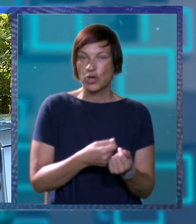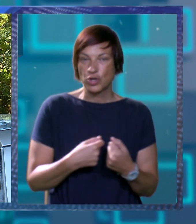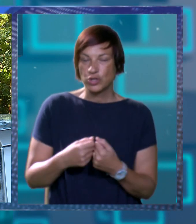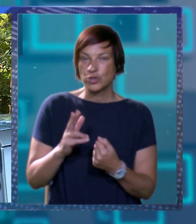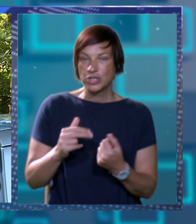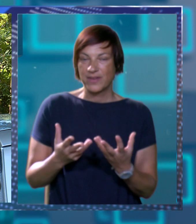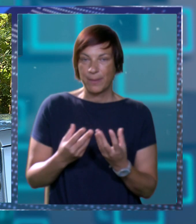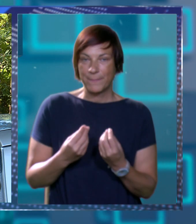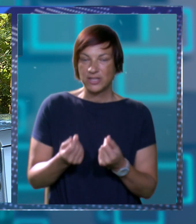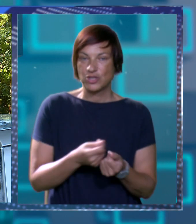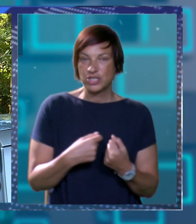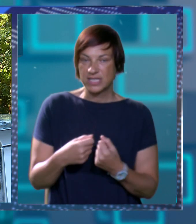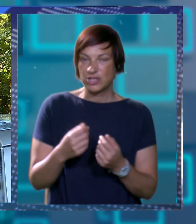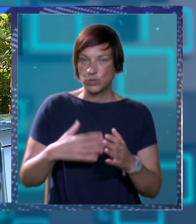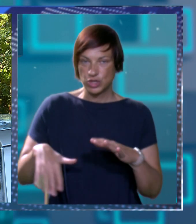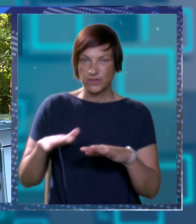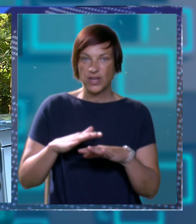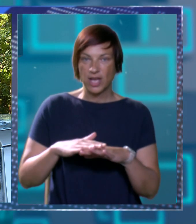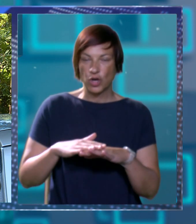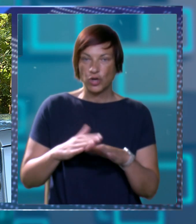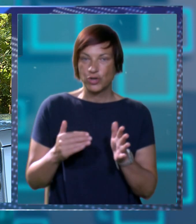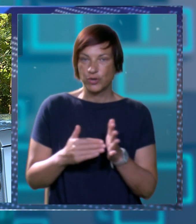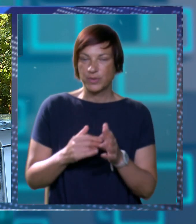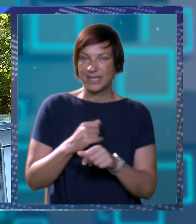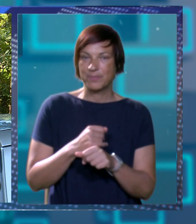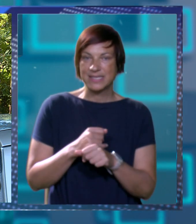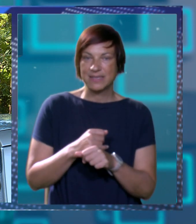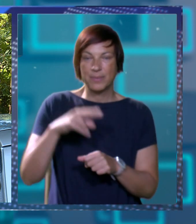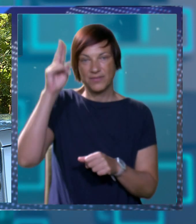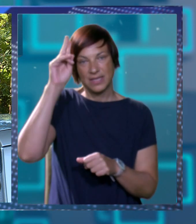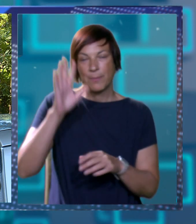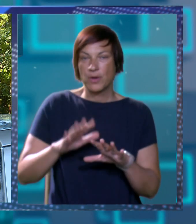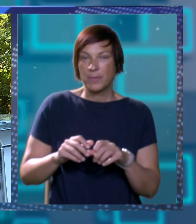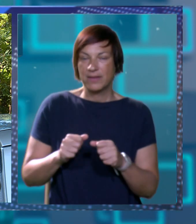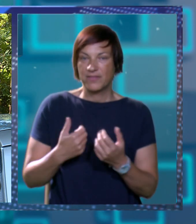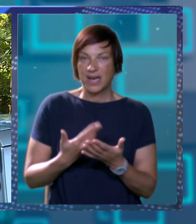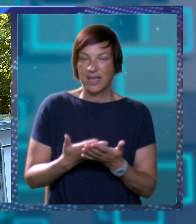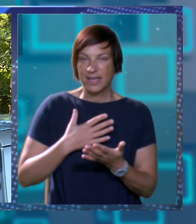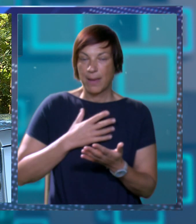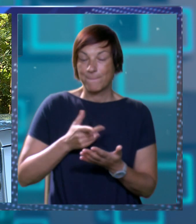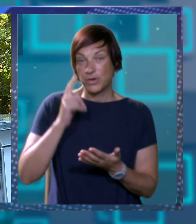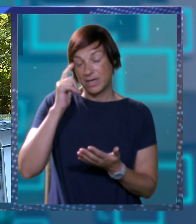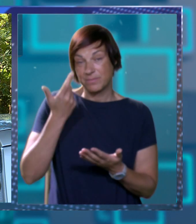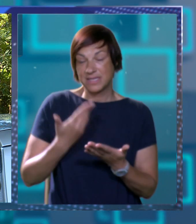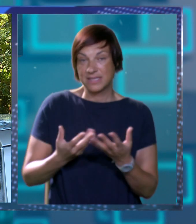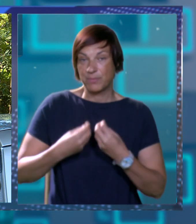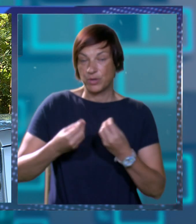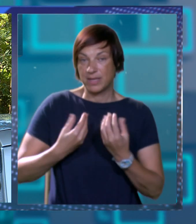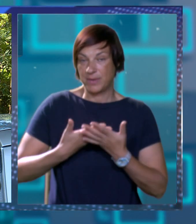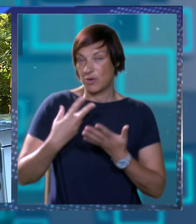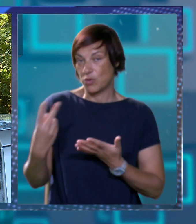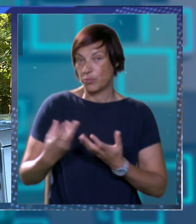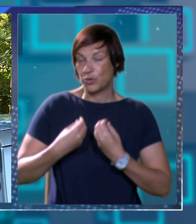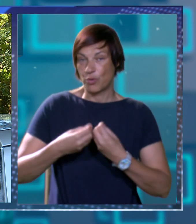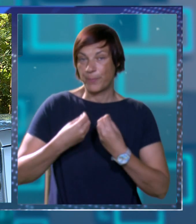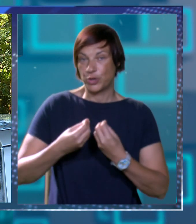društva ima dosta društvo je ogromno i treba se baviti svime da bi mogli vlada što ja reče ja moram znat sebi protumaći sve da bi mogu